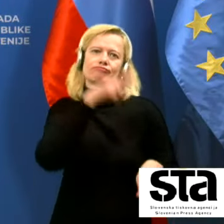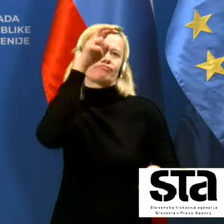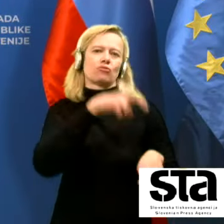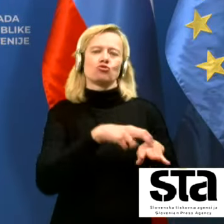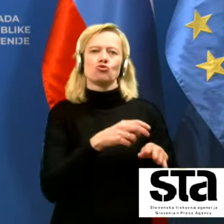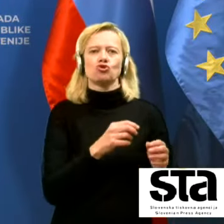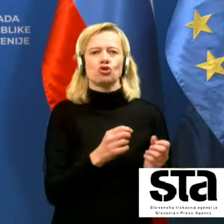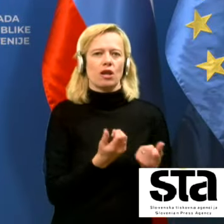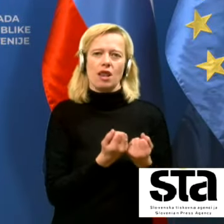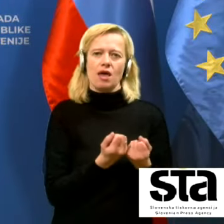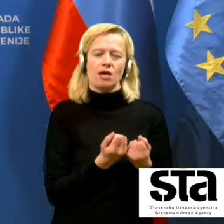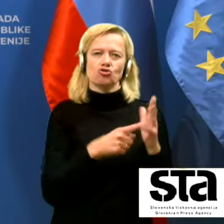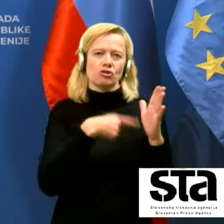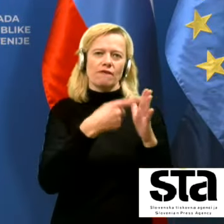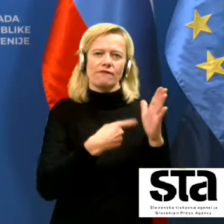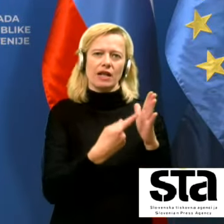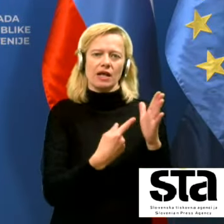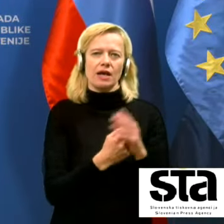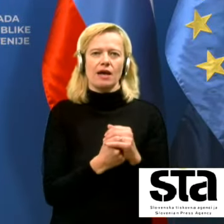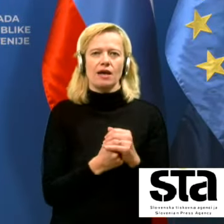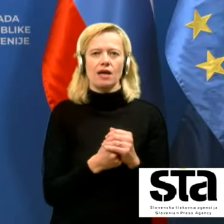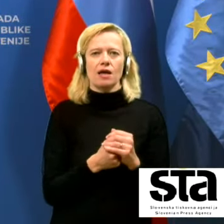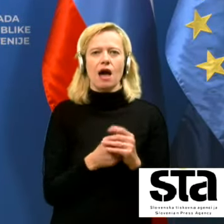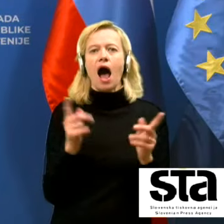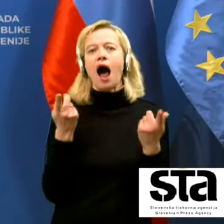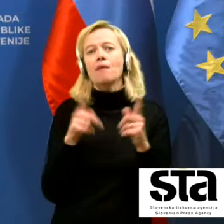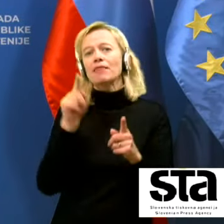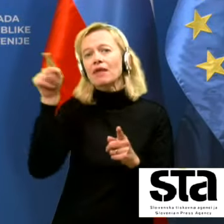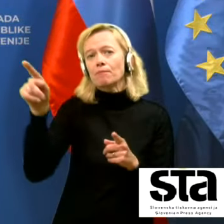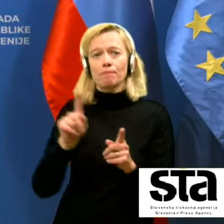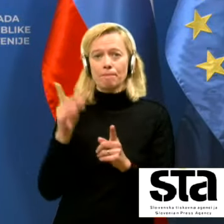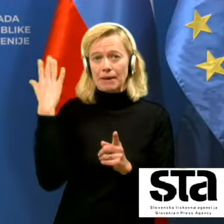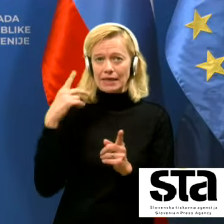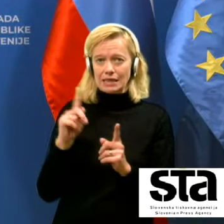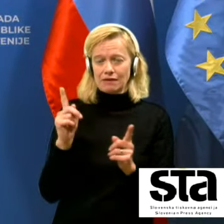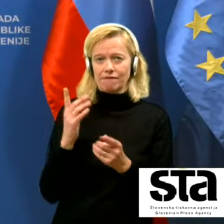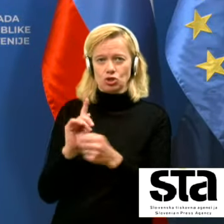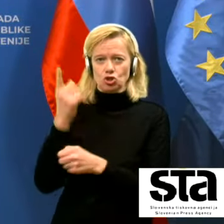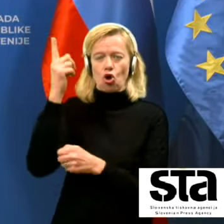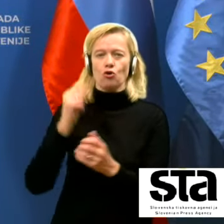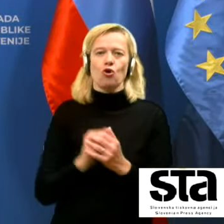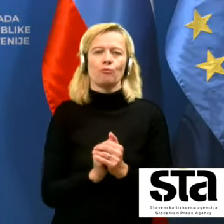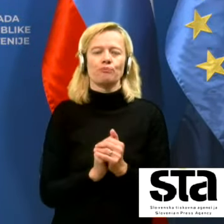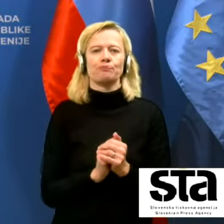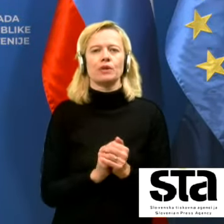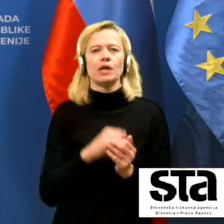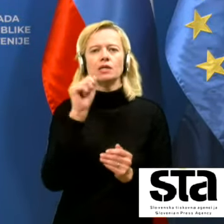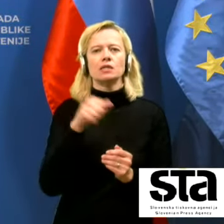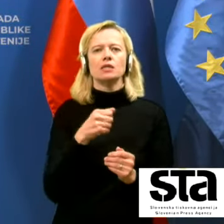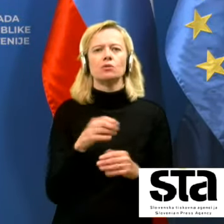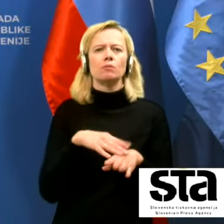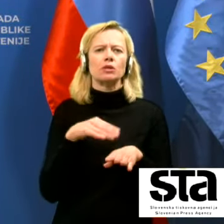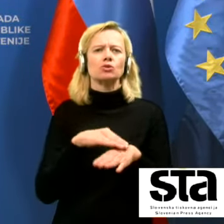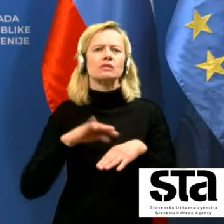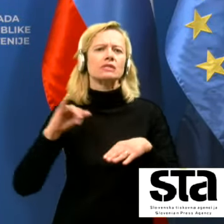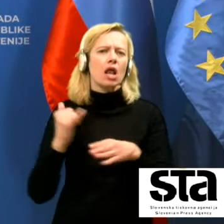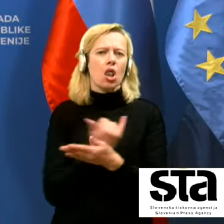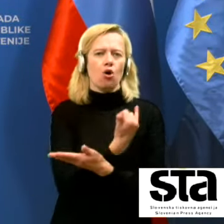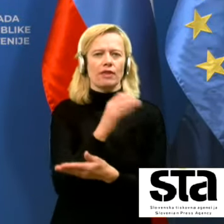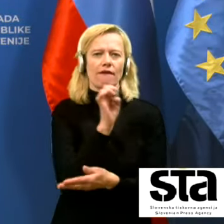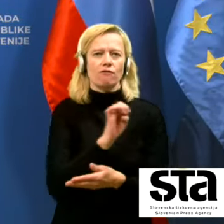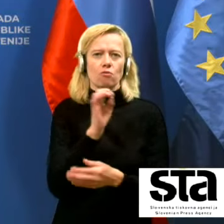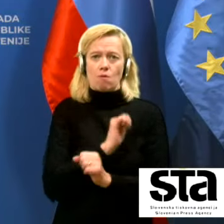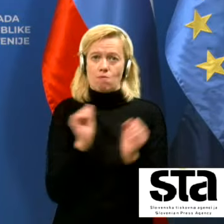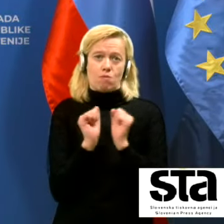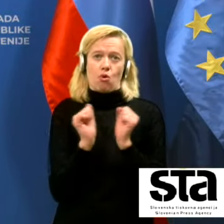obdobju oziroma tudi tam, kjer prej niso bile visoke. In zato se je praktično cela Evropa boji teh praznikov